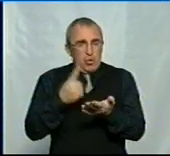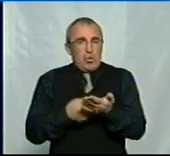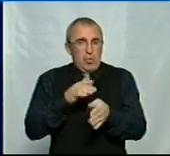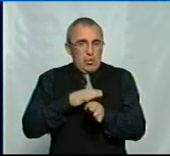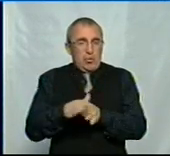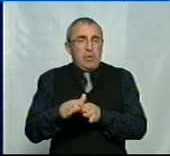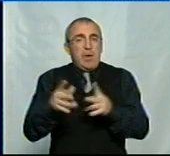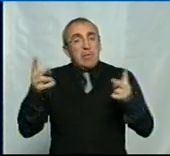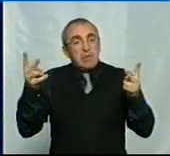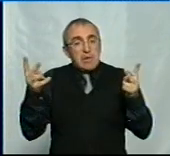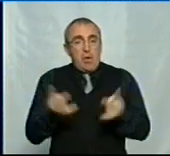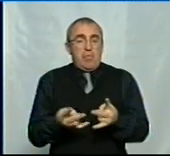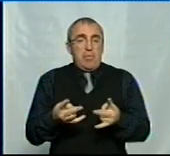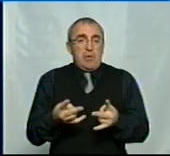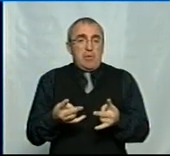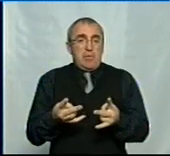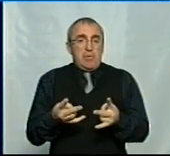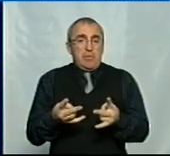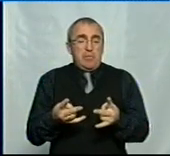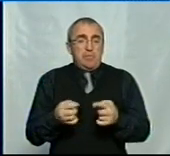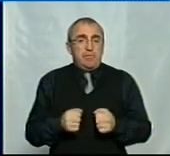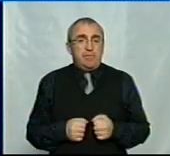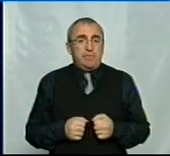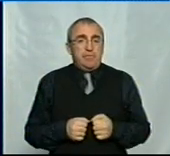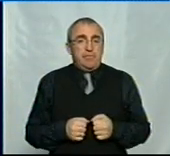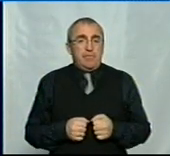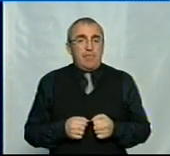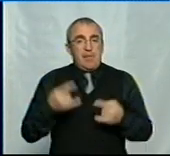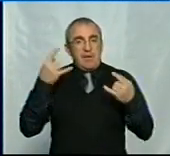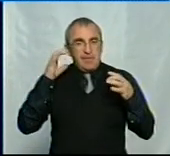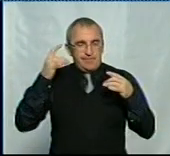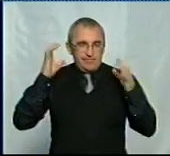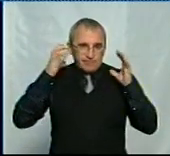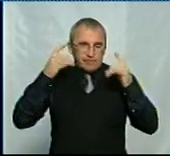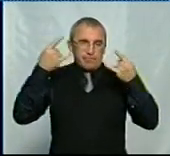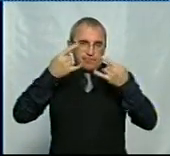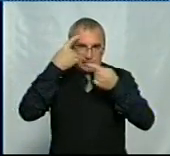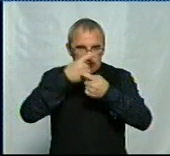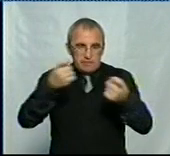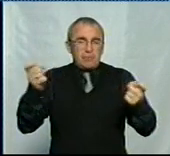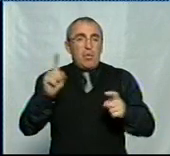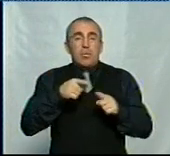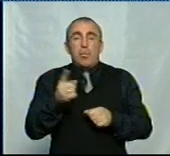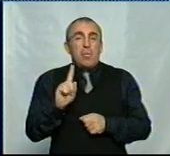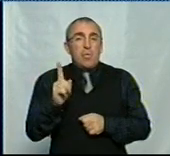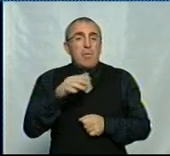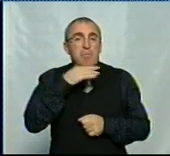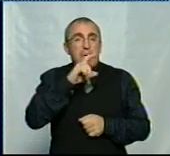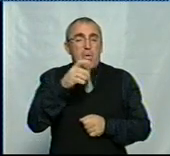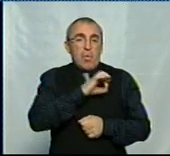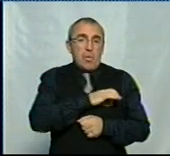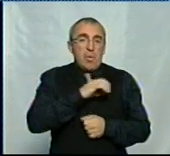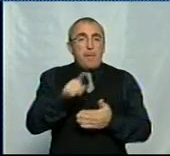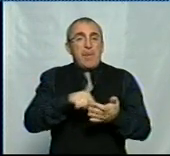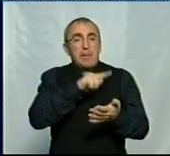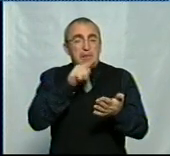необхідність саме із засобів масової інформації. Тому що багато юридичних